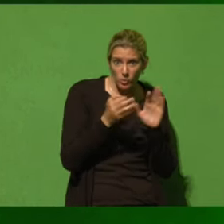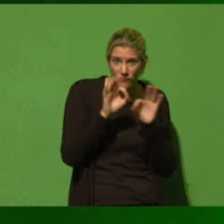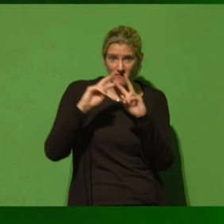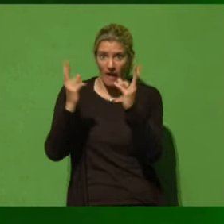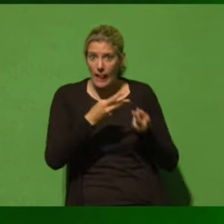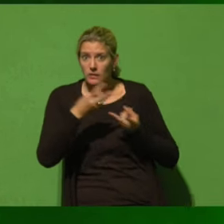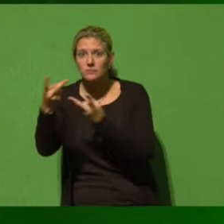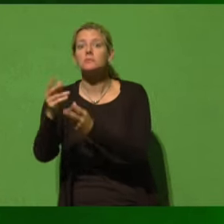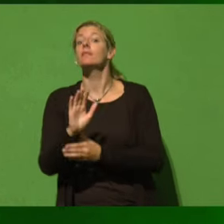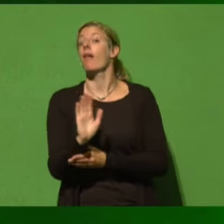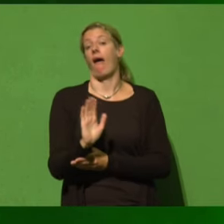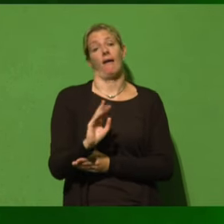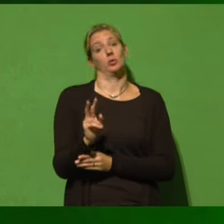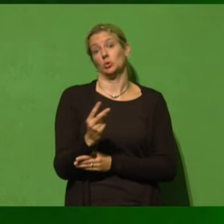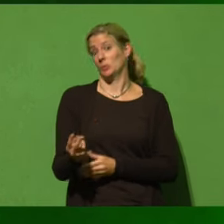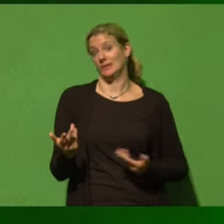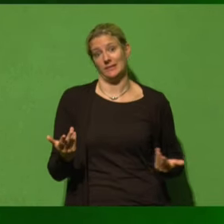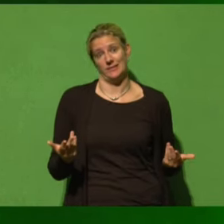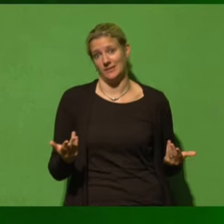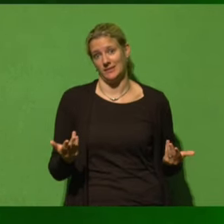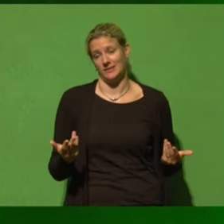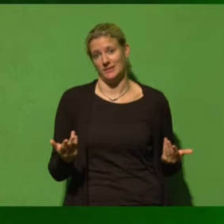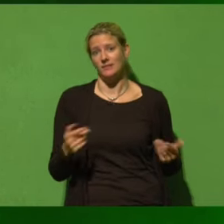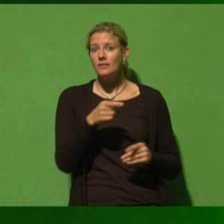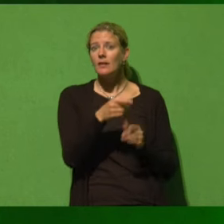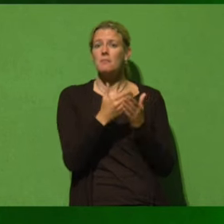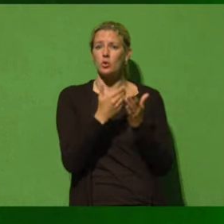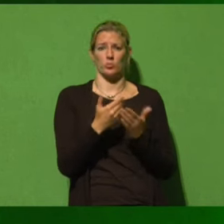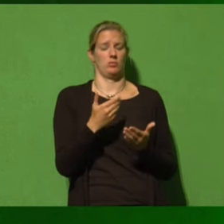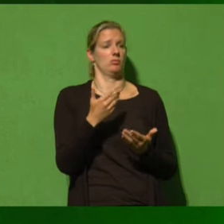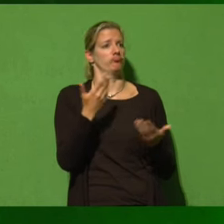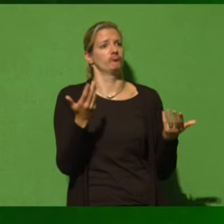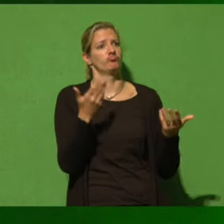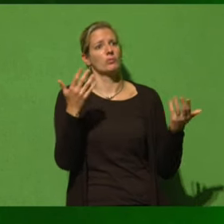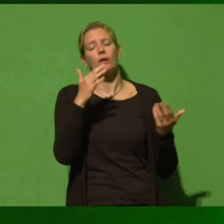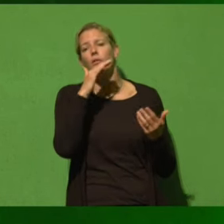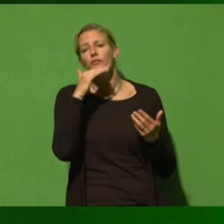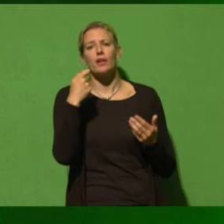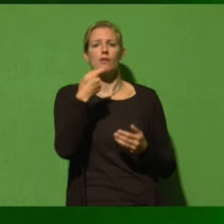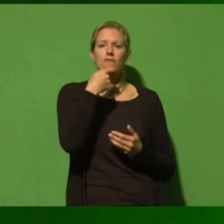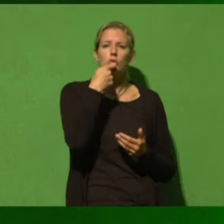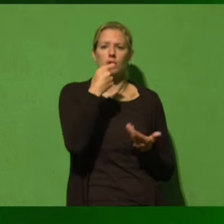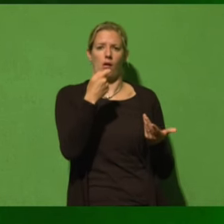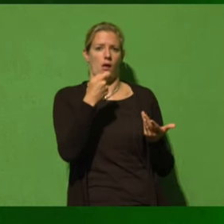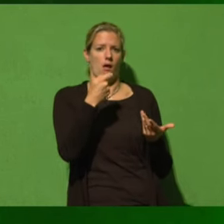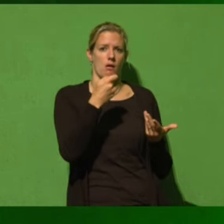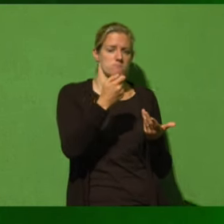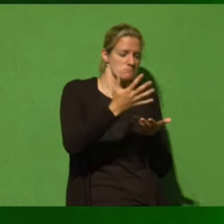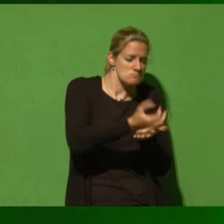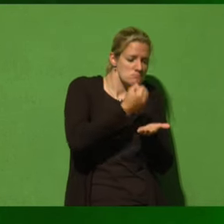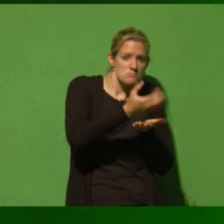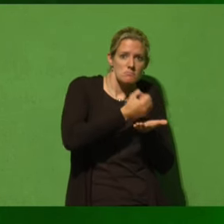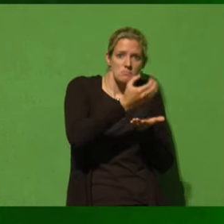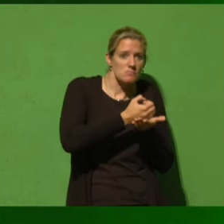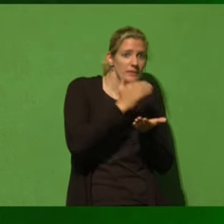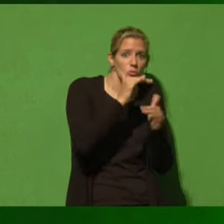Sondern sie funktioniert so, indem wir gigantische Mengen von Futtermitteln, insbesondere aus Südamerika,